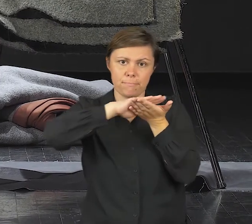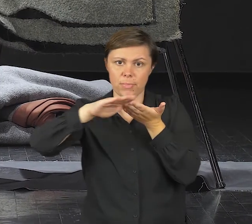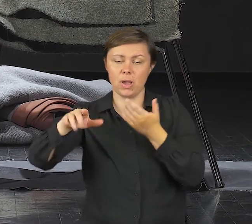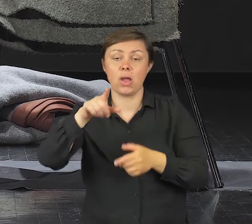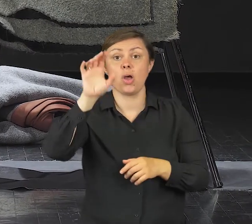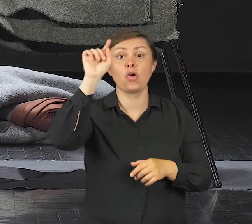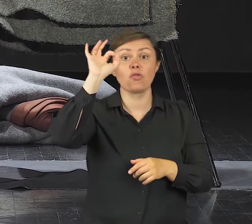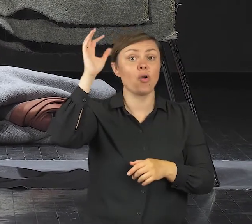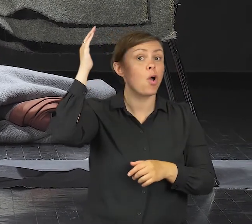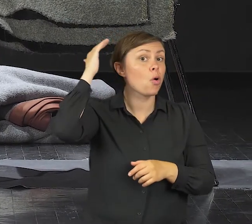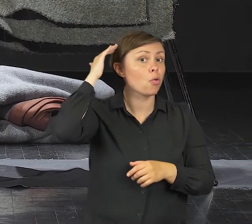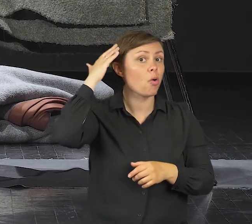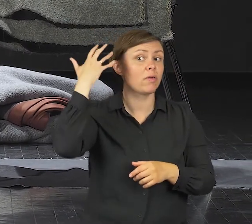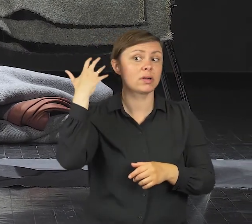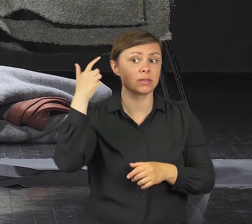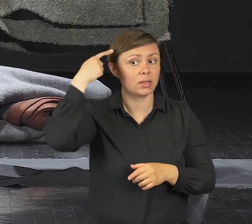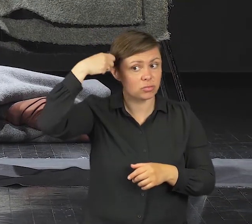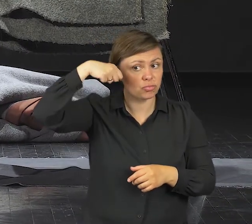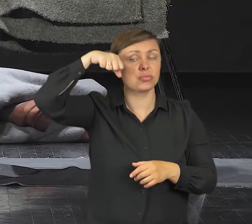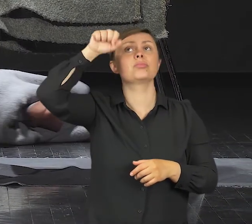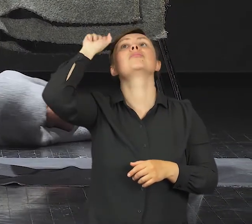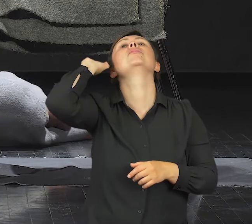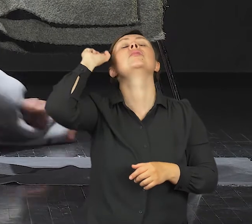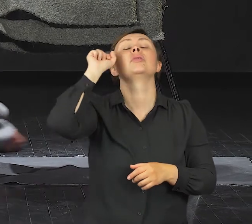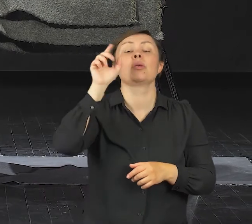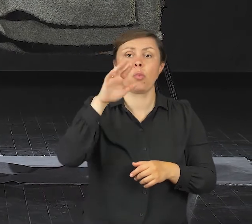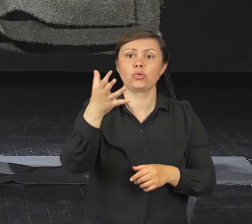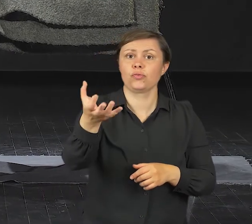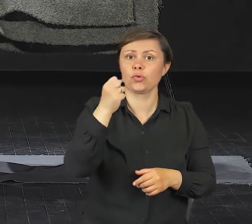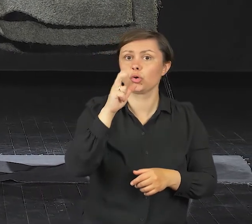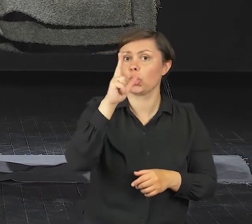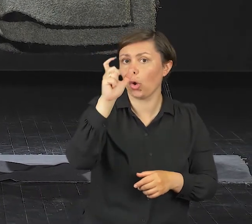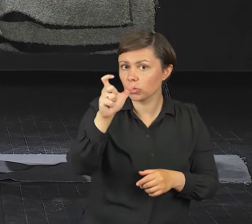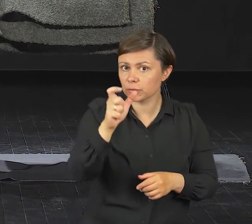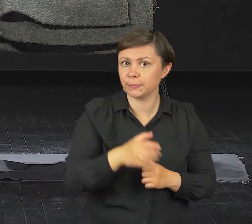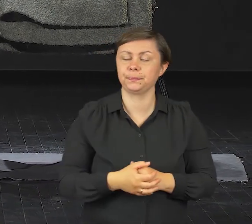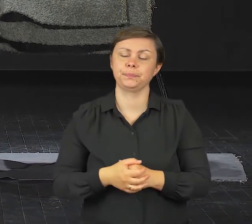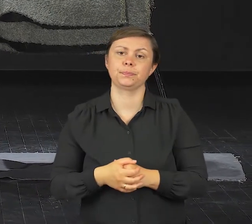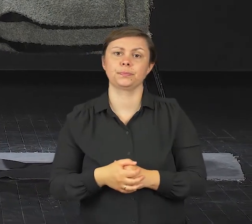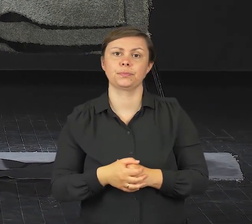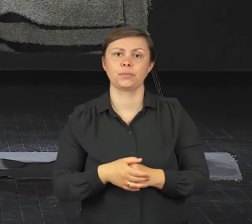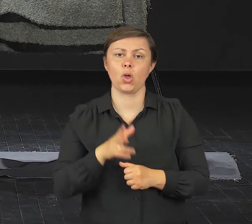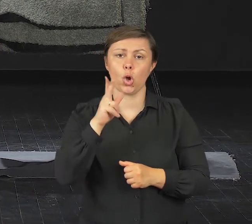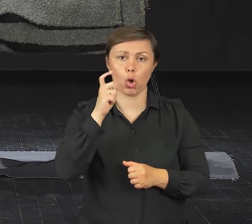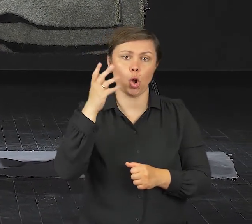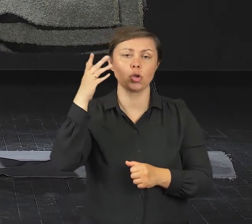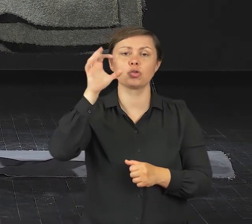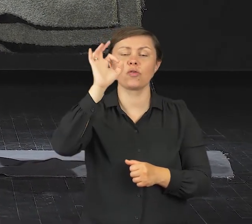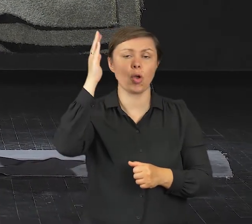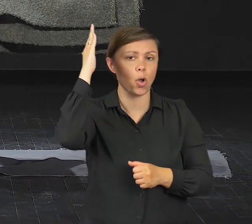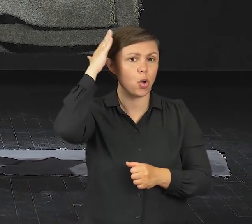chciała się odchylać do tyłu, weźmiesz sobie koc i podłożysz go troszeczkę